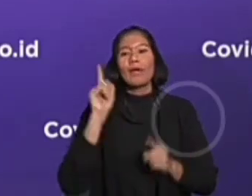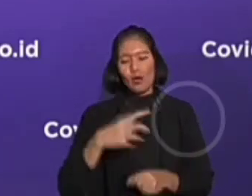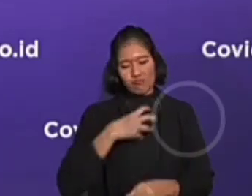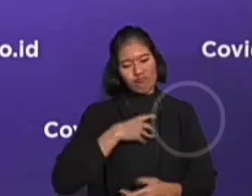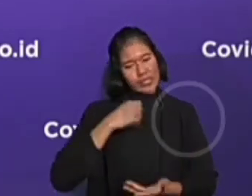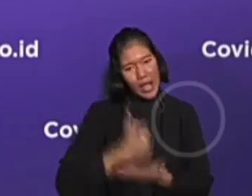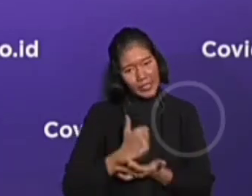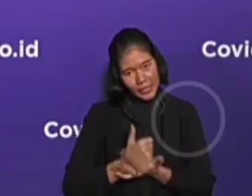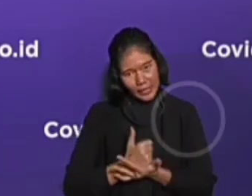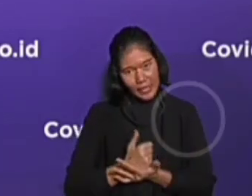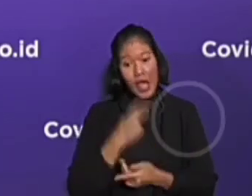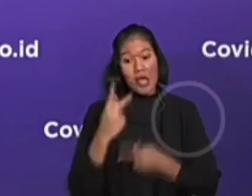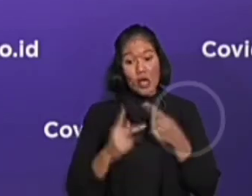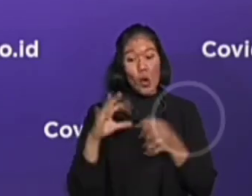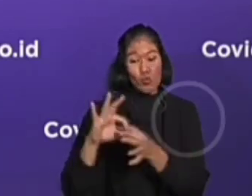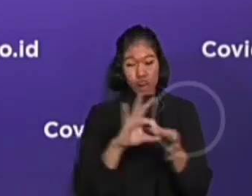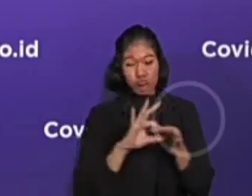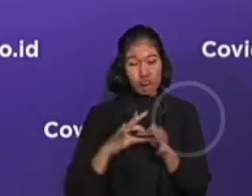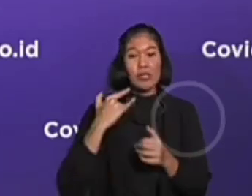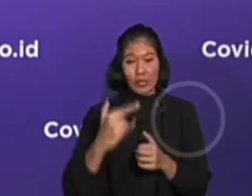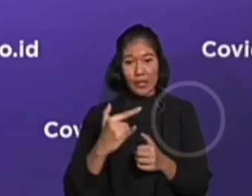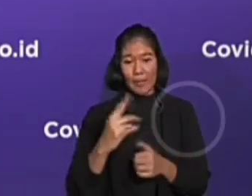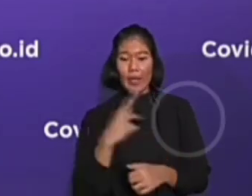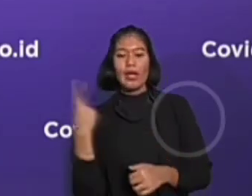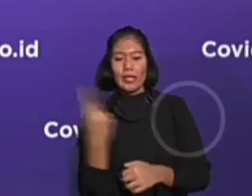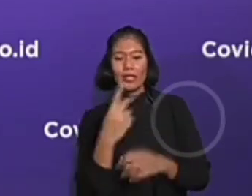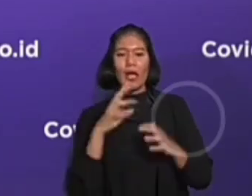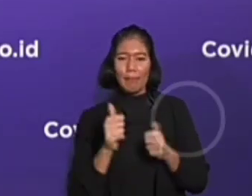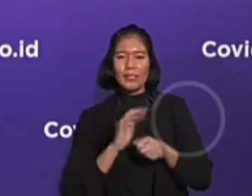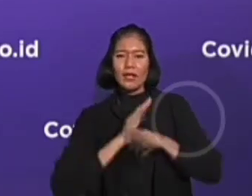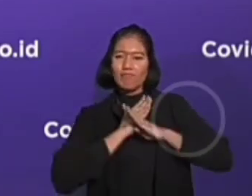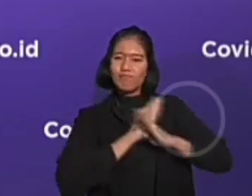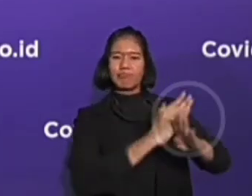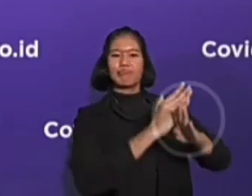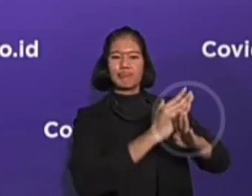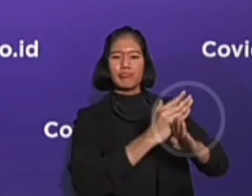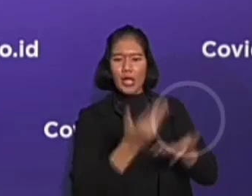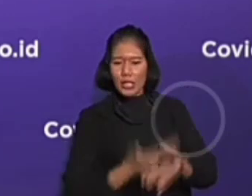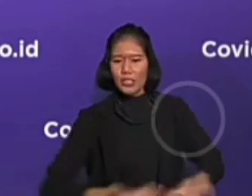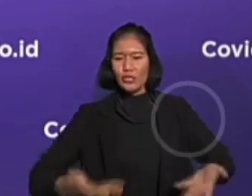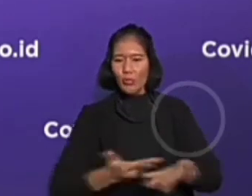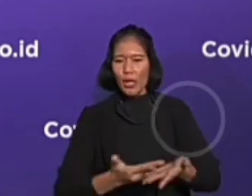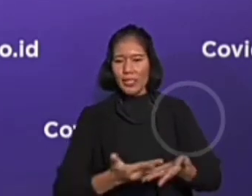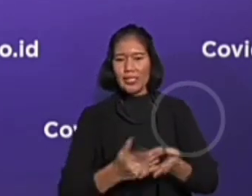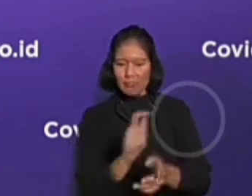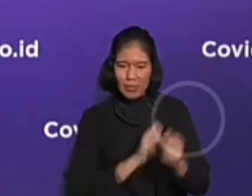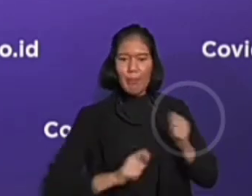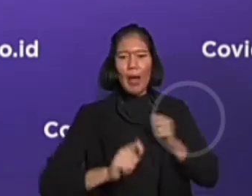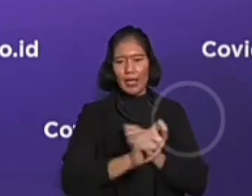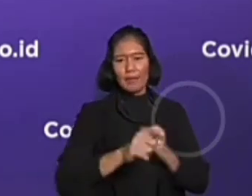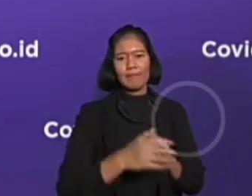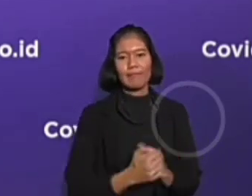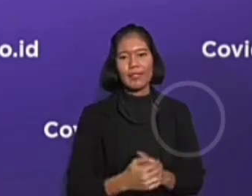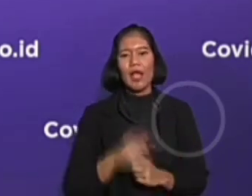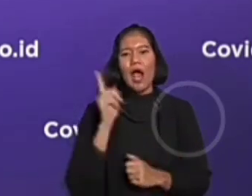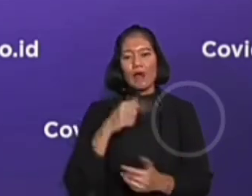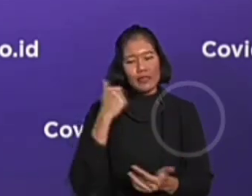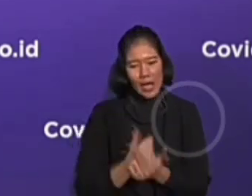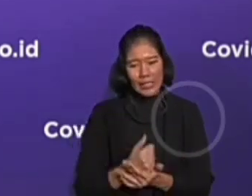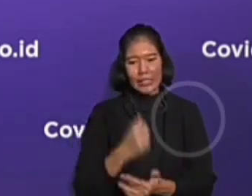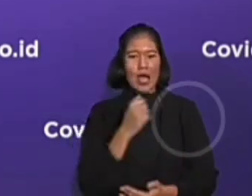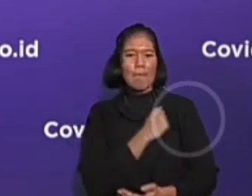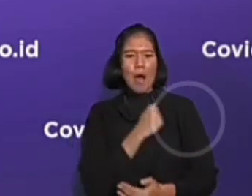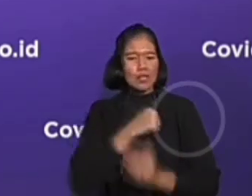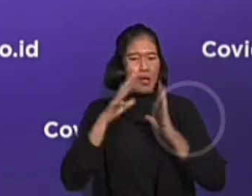gotong royong, kita akan mampu melewati situasi sulit yang berat ini. Yakinlah kita bangsa yang besar, bangsa yang kuat,